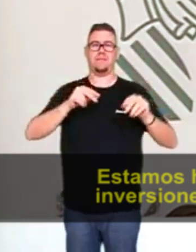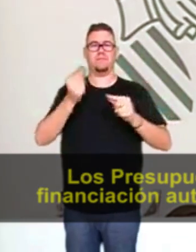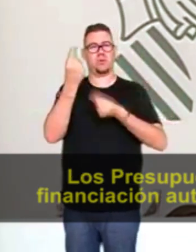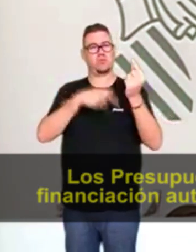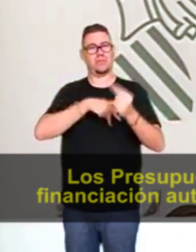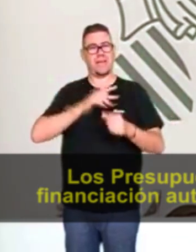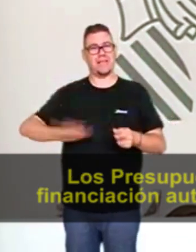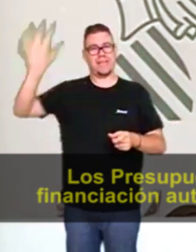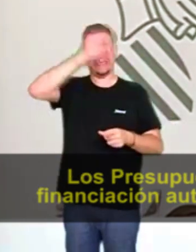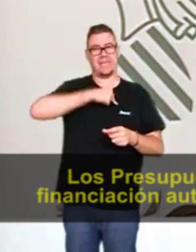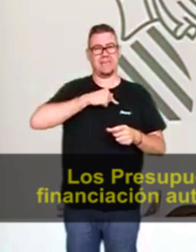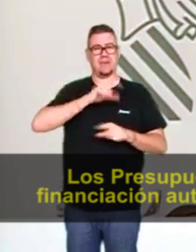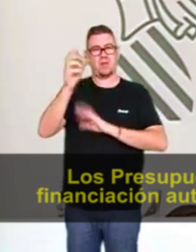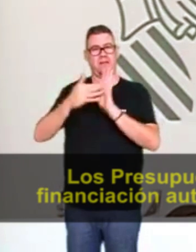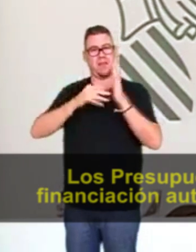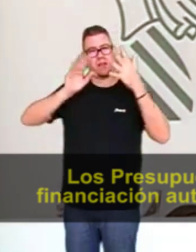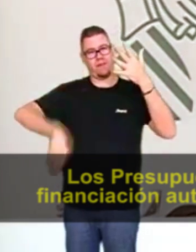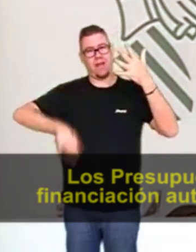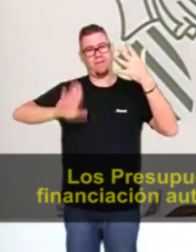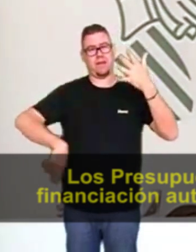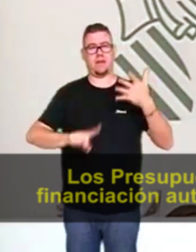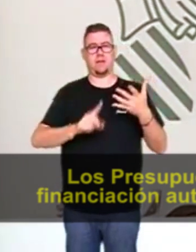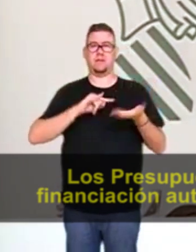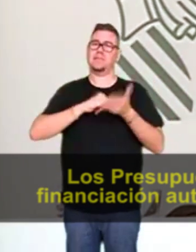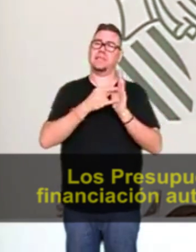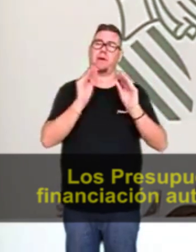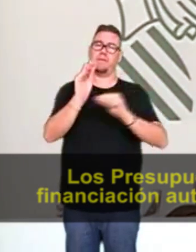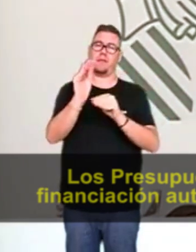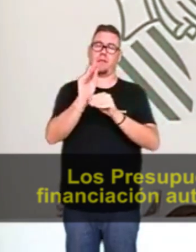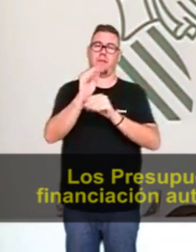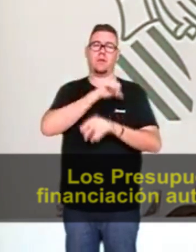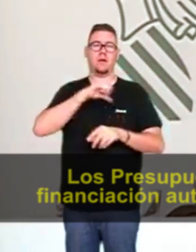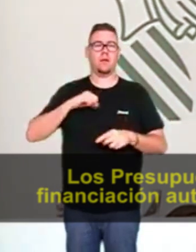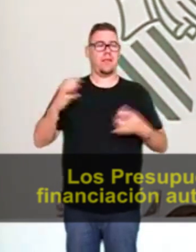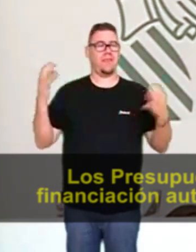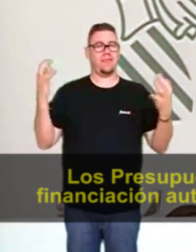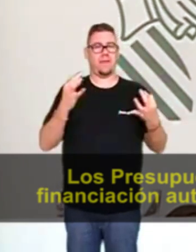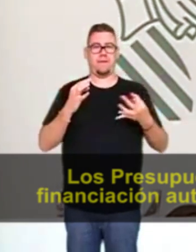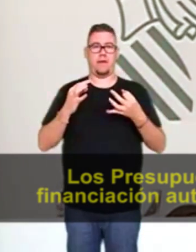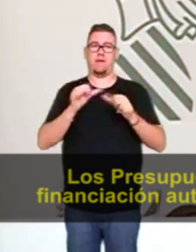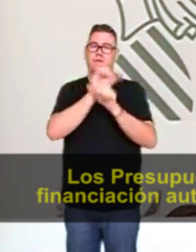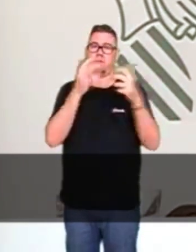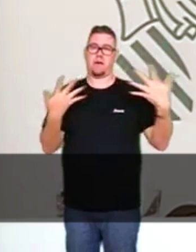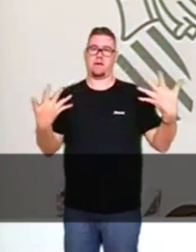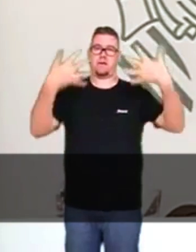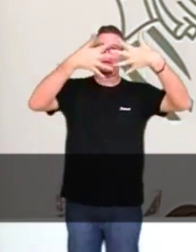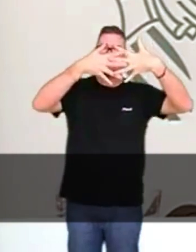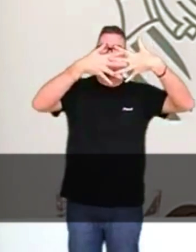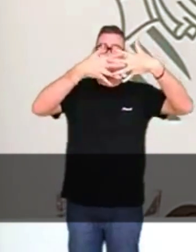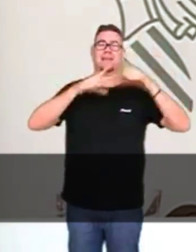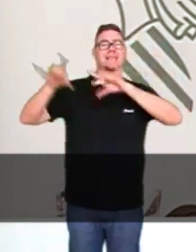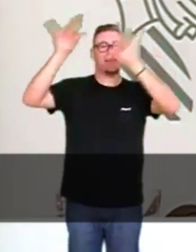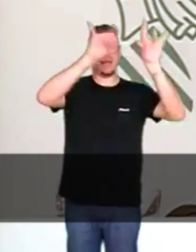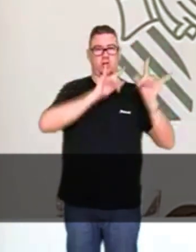de l'Estat. Els pressupostos generals de l'Estat i el sistema de finançament autonòmic han de ser eines de cohesió, de cohesió